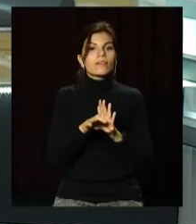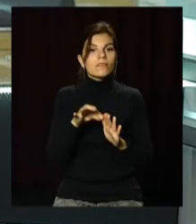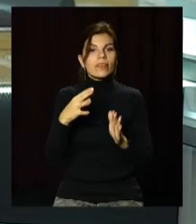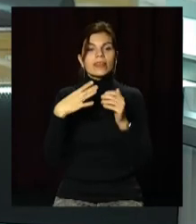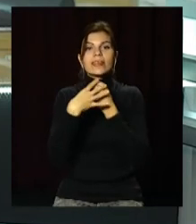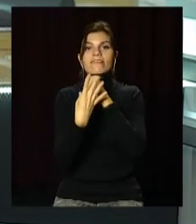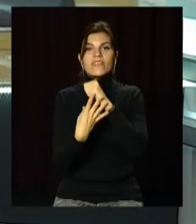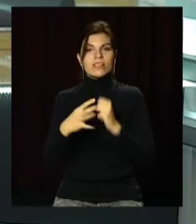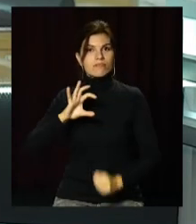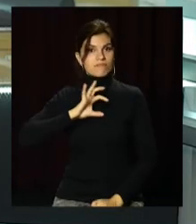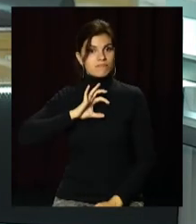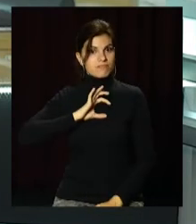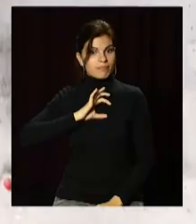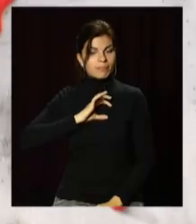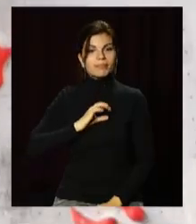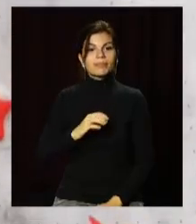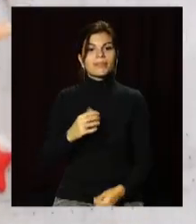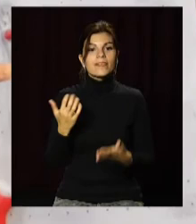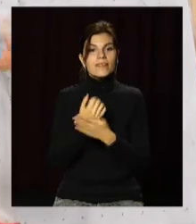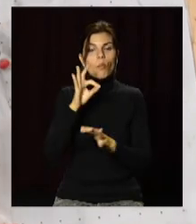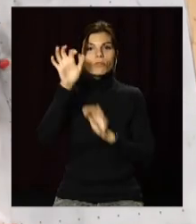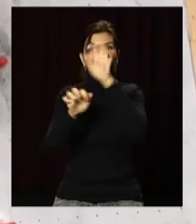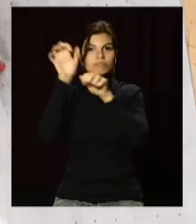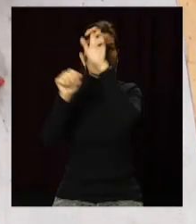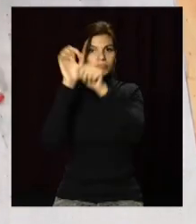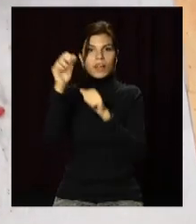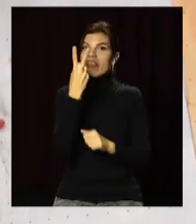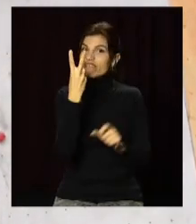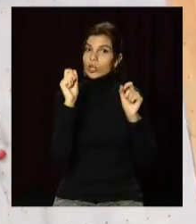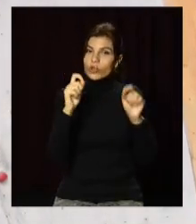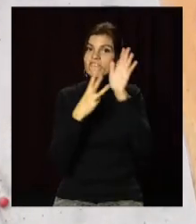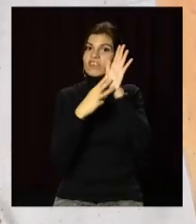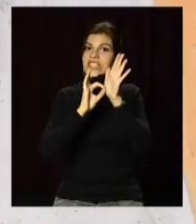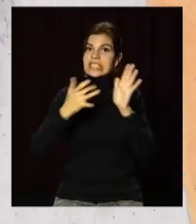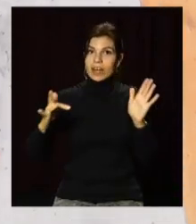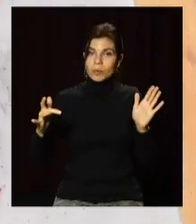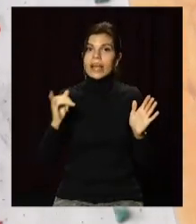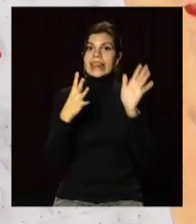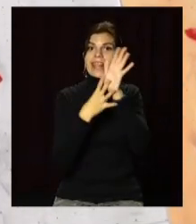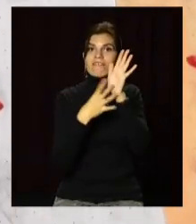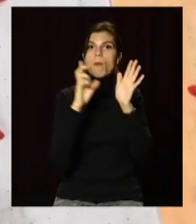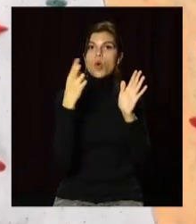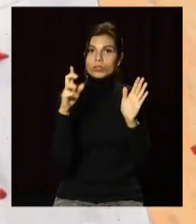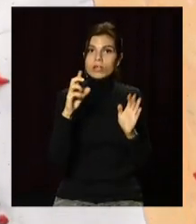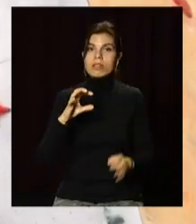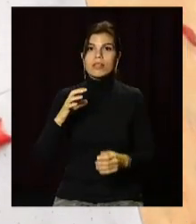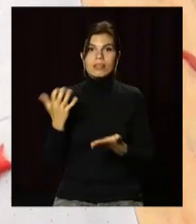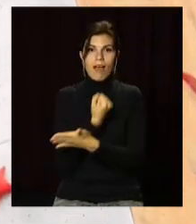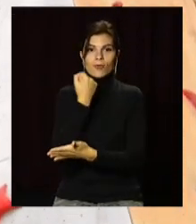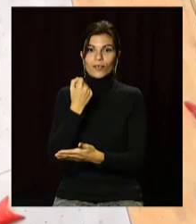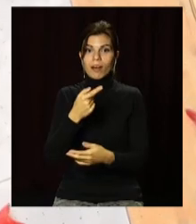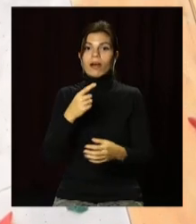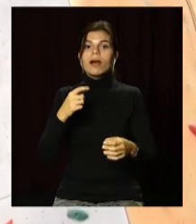медалей на всеукраїнській першості зі скелелазіння. Дві золоті, вісім срібних і дев'ять бронзових нагород. Медалі